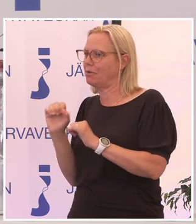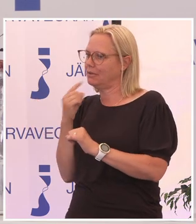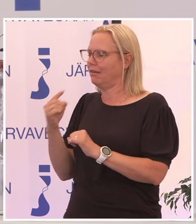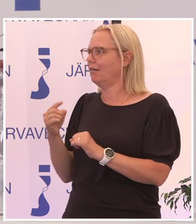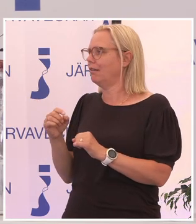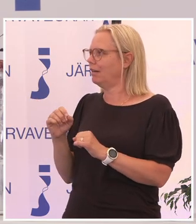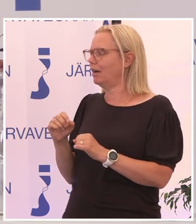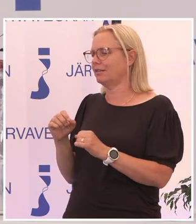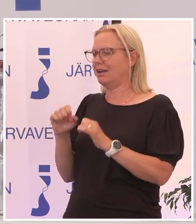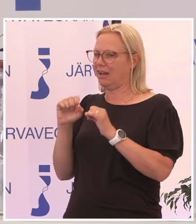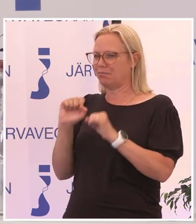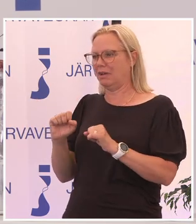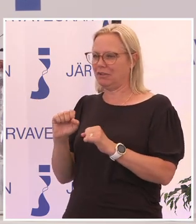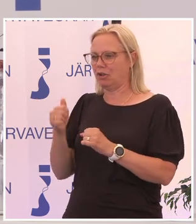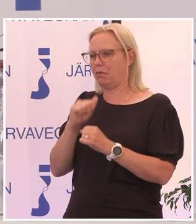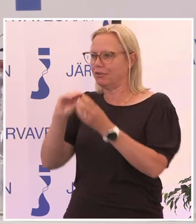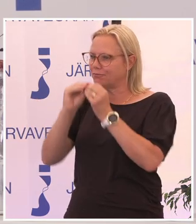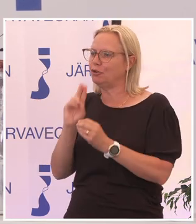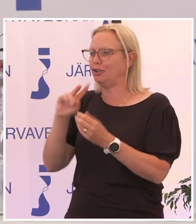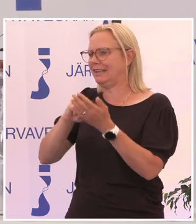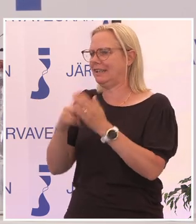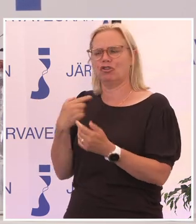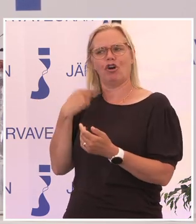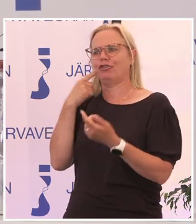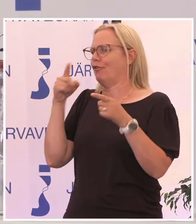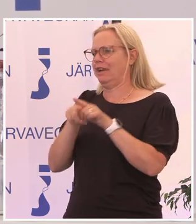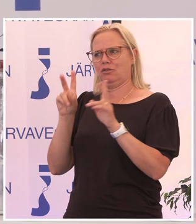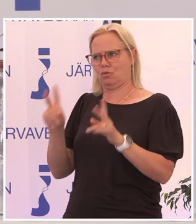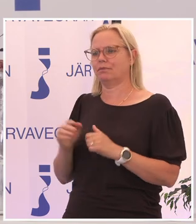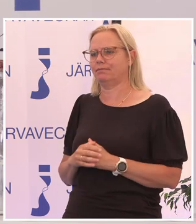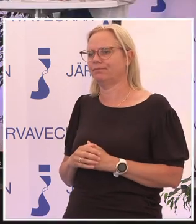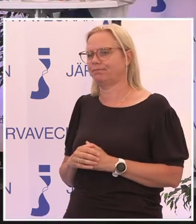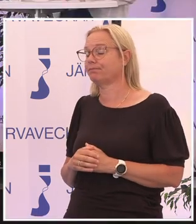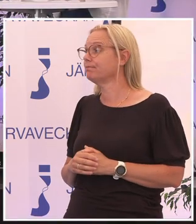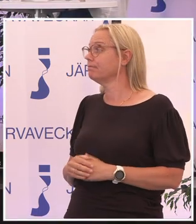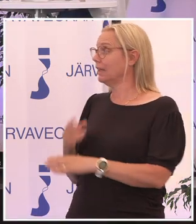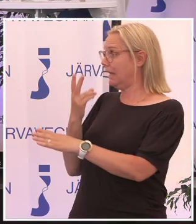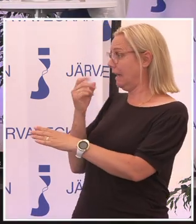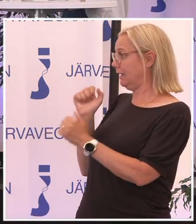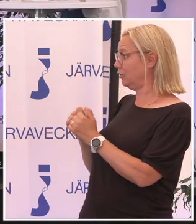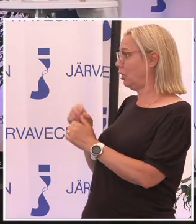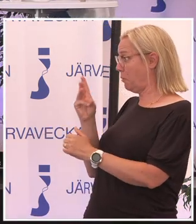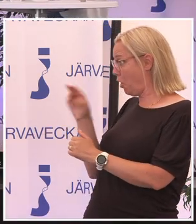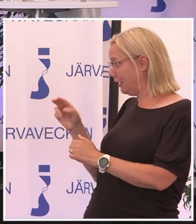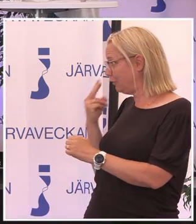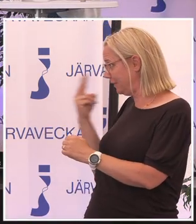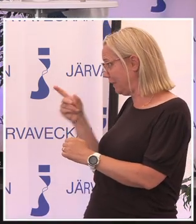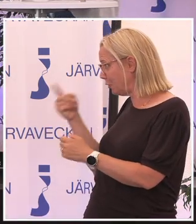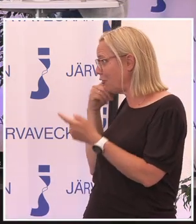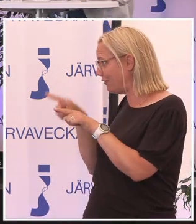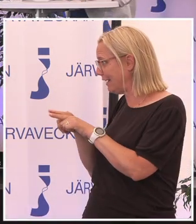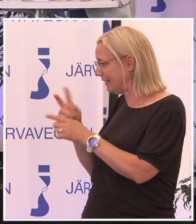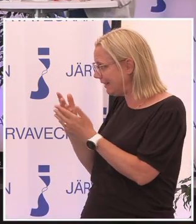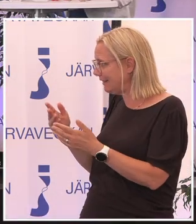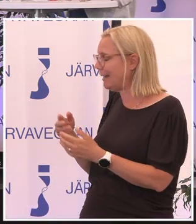behöva tas fram en massa ny teknik. Jag håller inte med om det. Någonting annat Malinsson, får se om du håller med om det eller inte. Och det är också